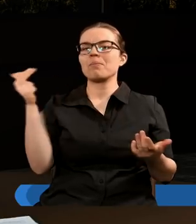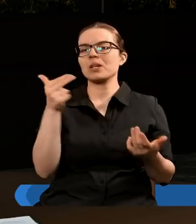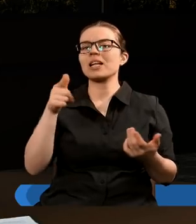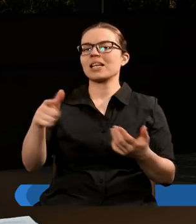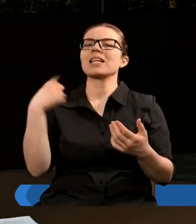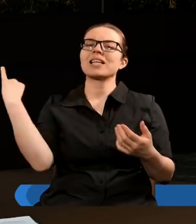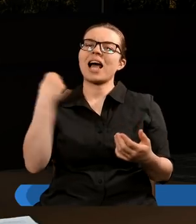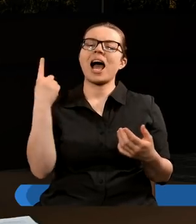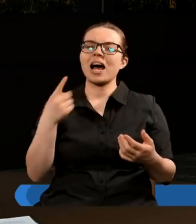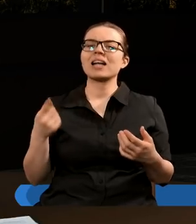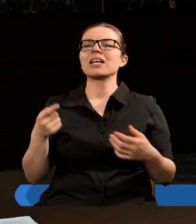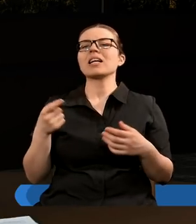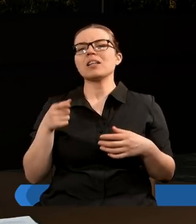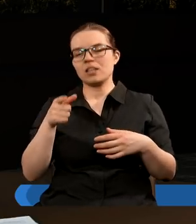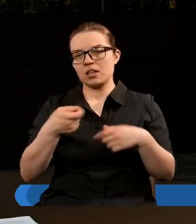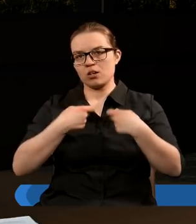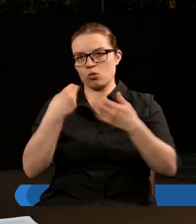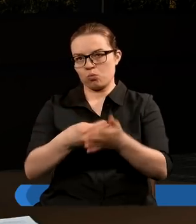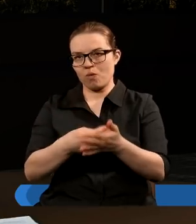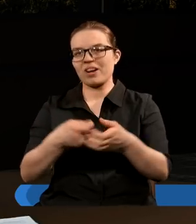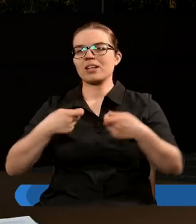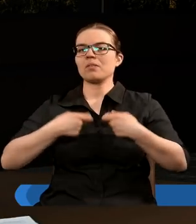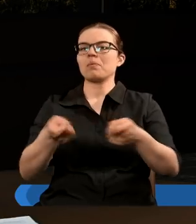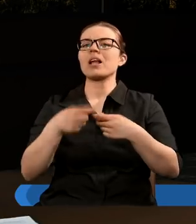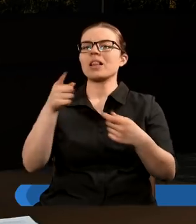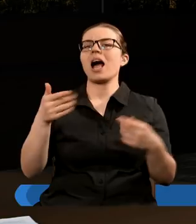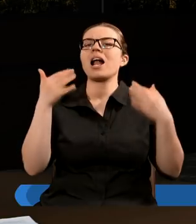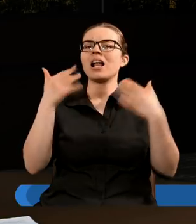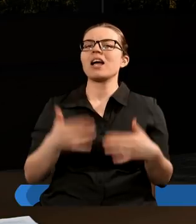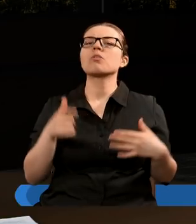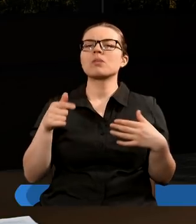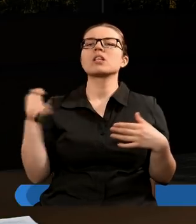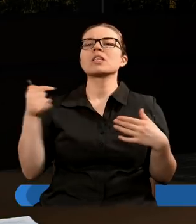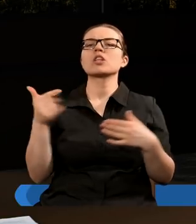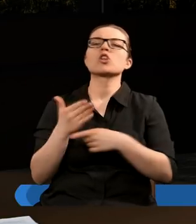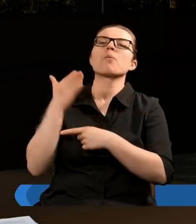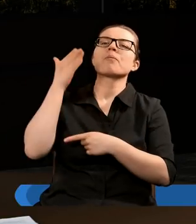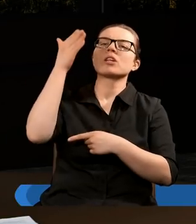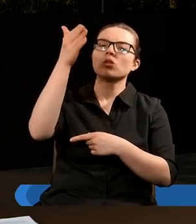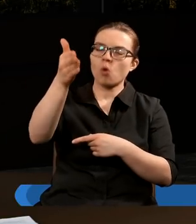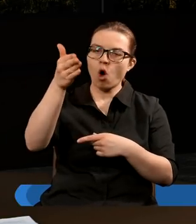zakazem kupowania czy sprzedawania. Tak więc ta liczba tyczy się przyszłości.